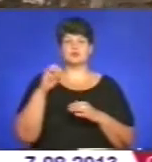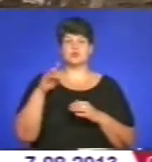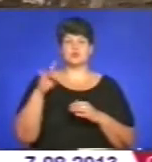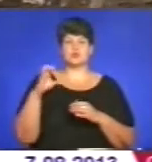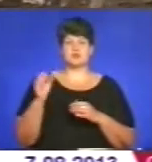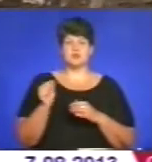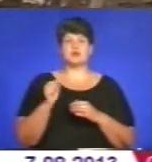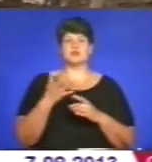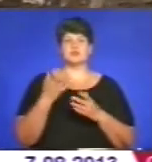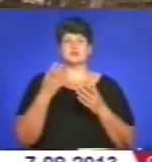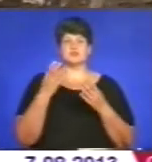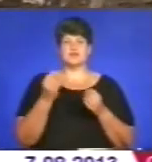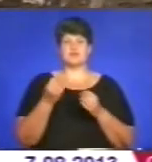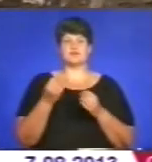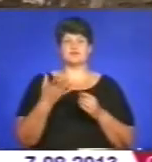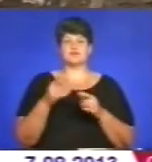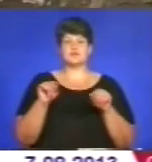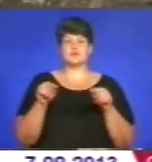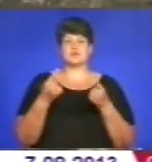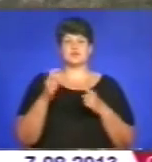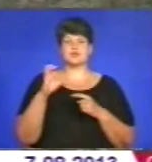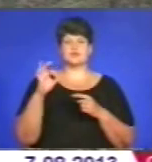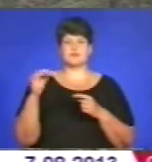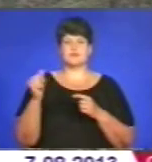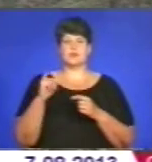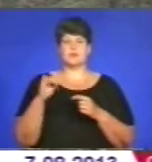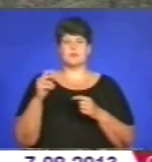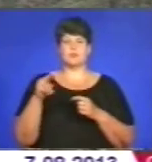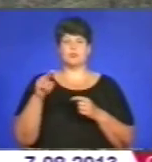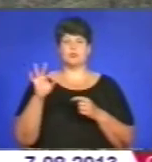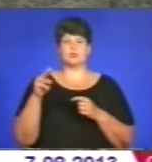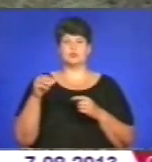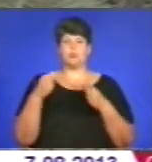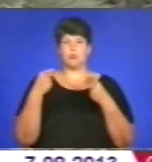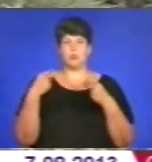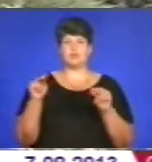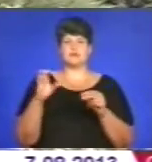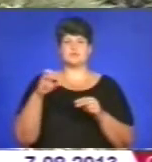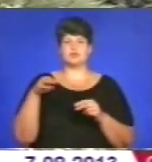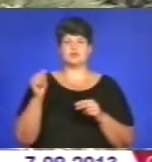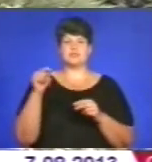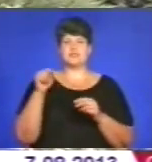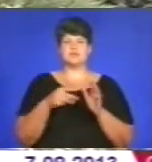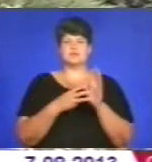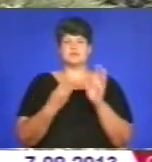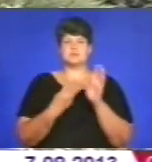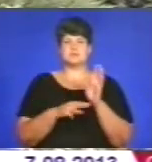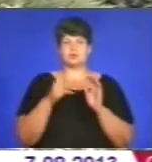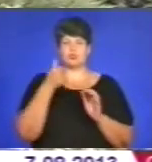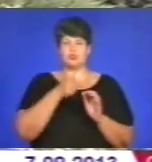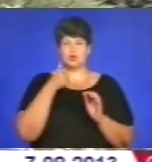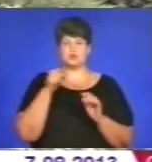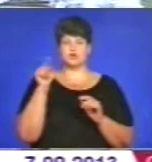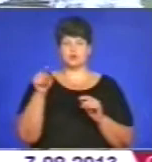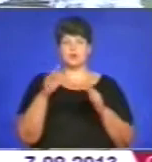Станіслав Щасний-Потоцький, той самий засновник Софіївки в Умані, продав їм Струсів у 1780 році. Той палац